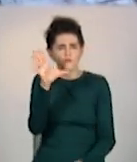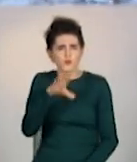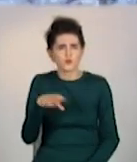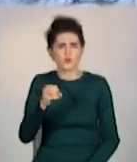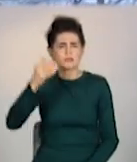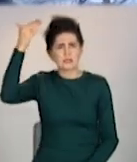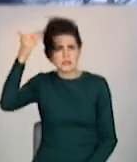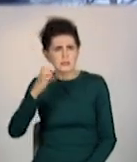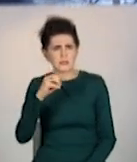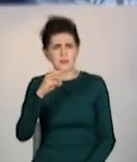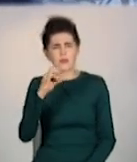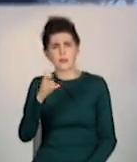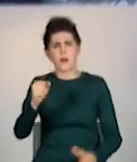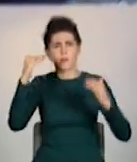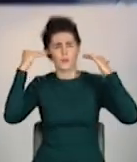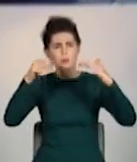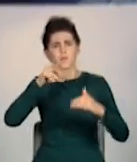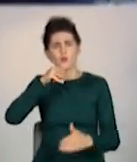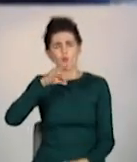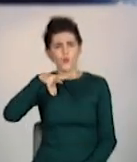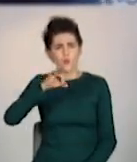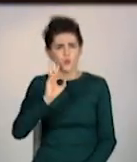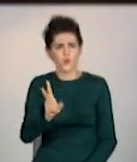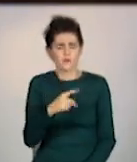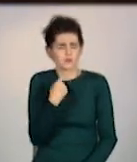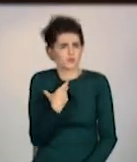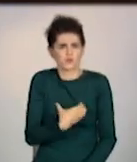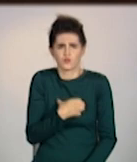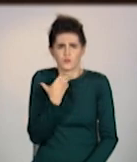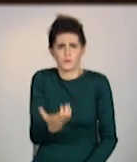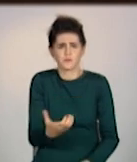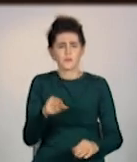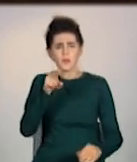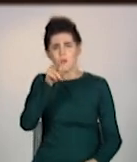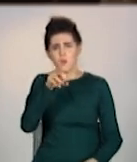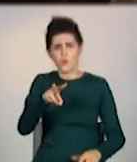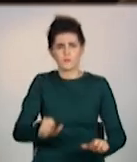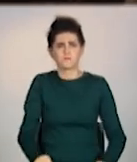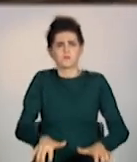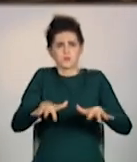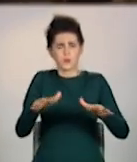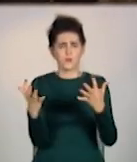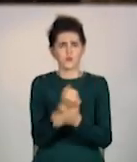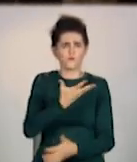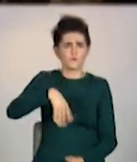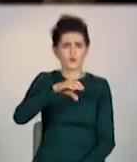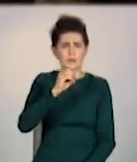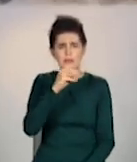Всі стіни, всі потолки, все. Ну, кошмар. Підлога здулася, техніка заіскрилася.